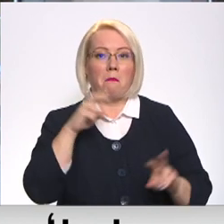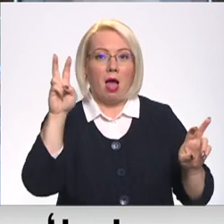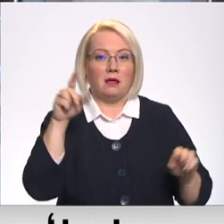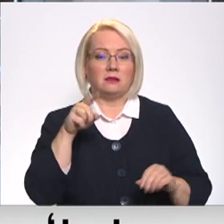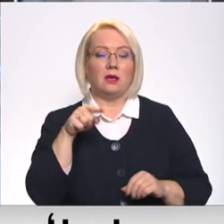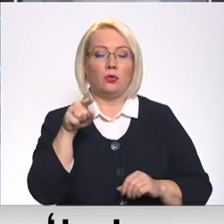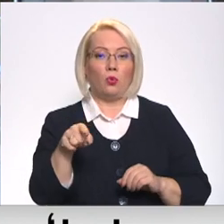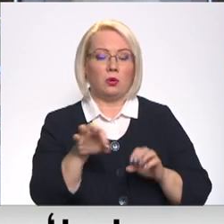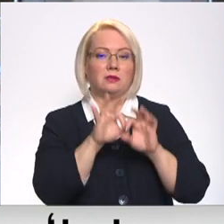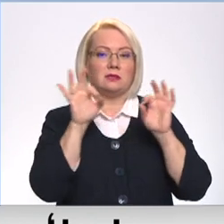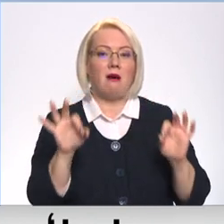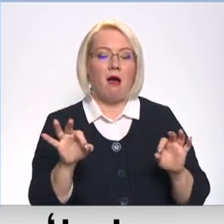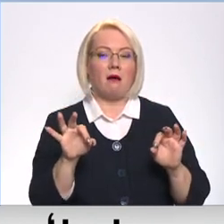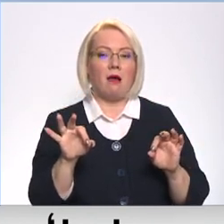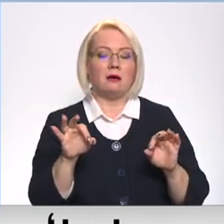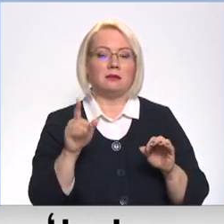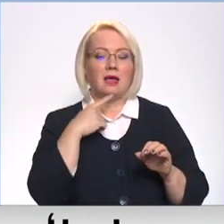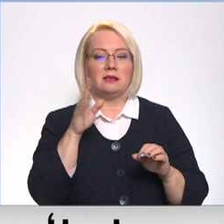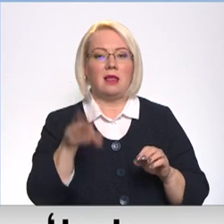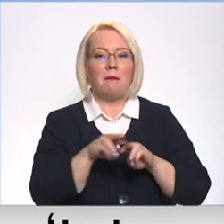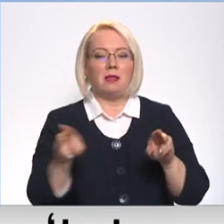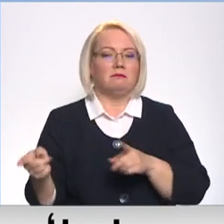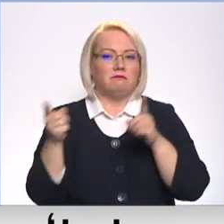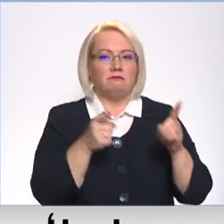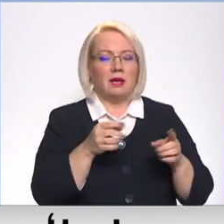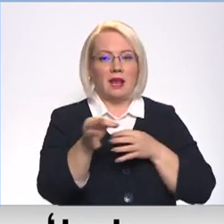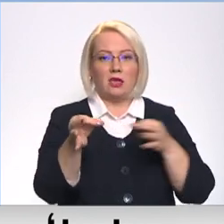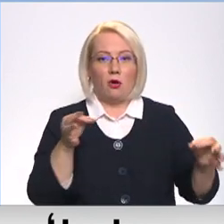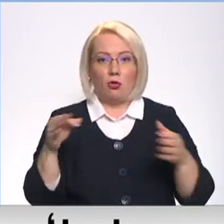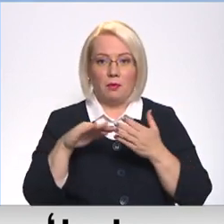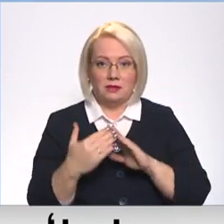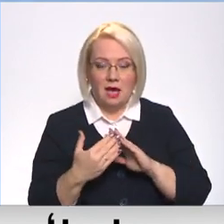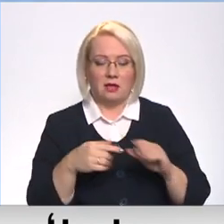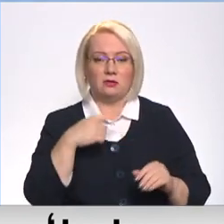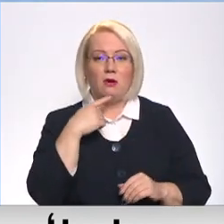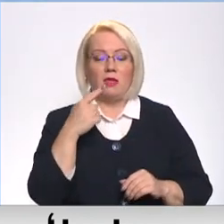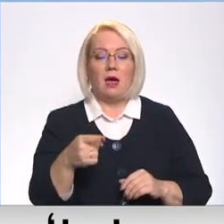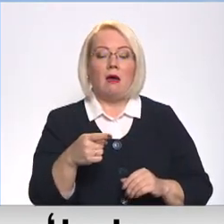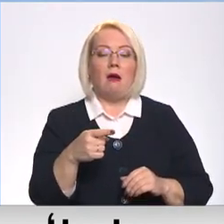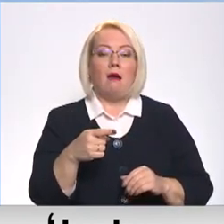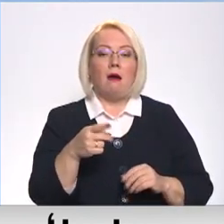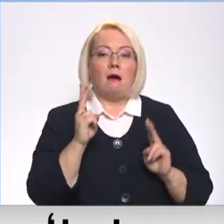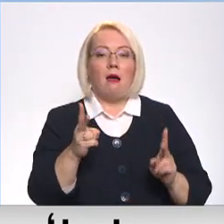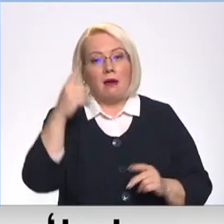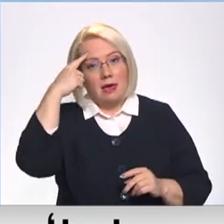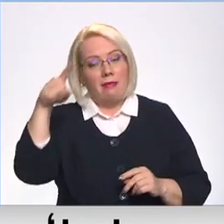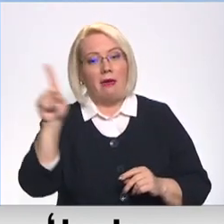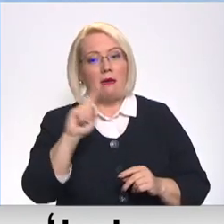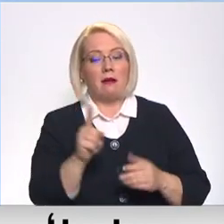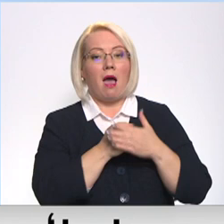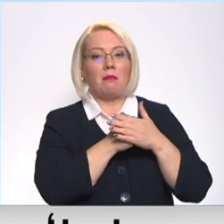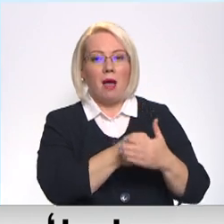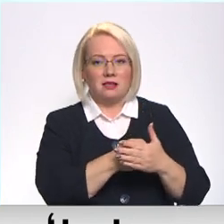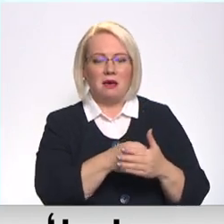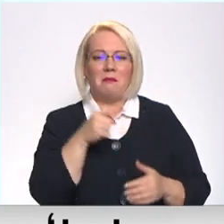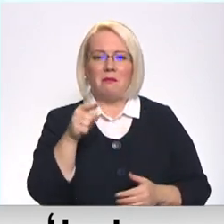māktās mājvietas rastu reģiona pilsētās. Jaugaunieks un vēsturnieks Andris Tomašuns RTV norāda, ka ideja ir atbalstāma, bet